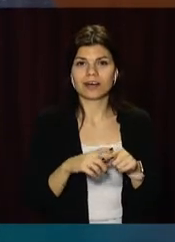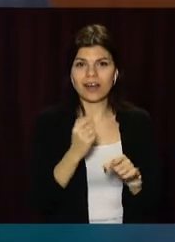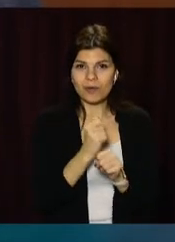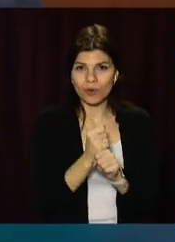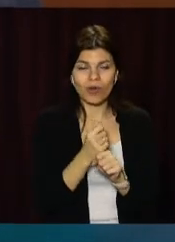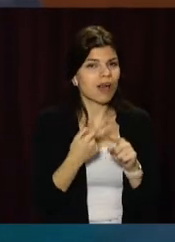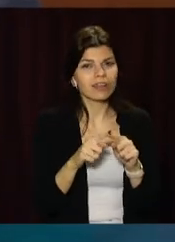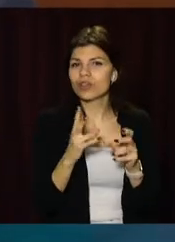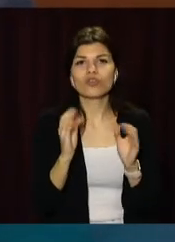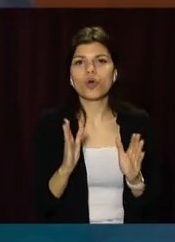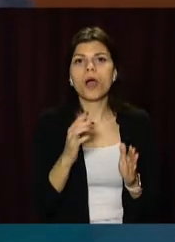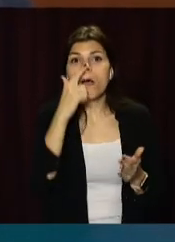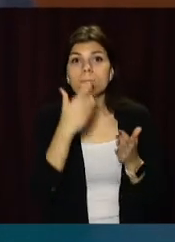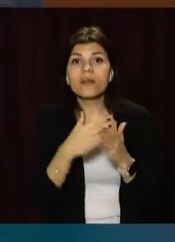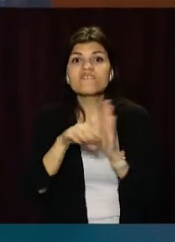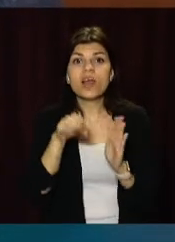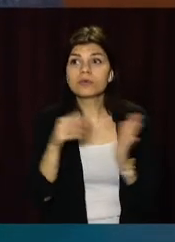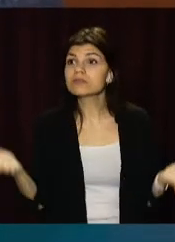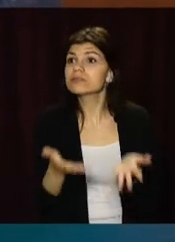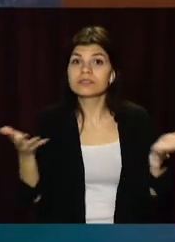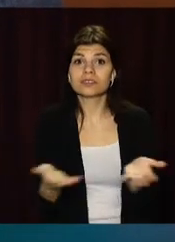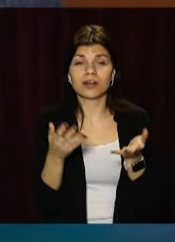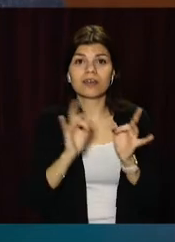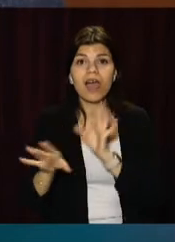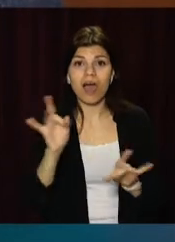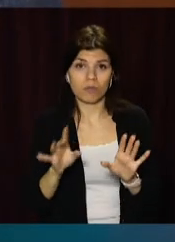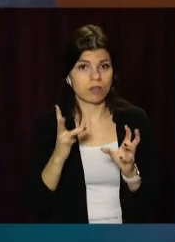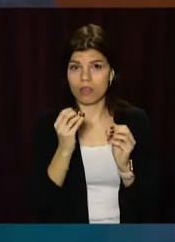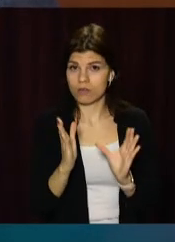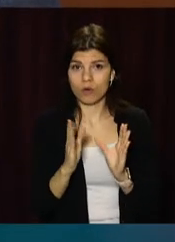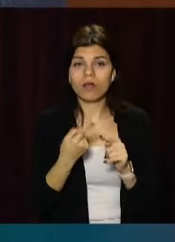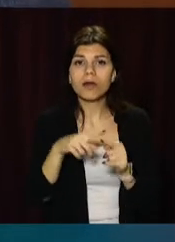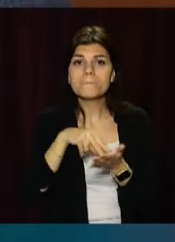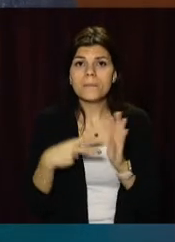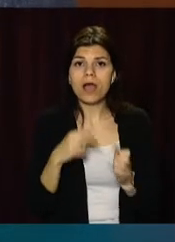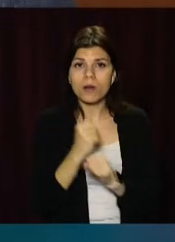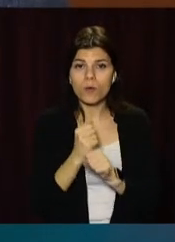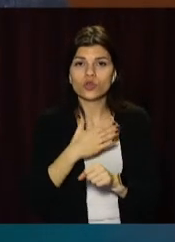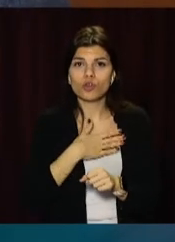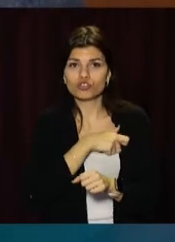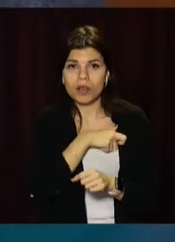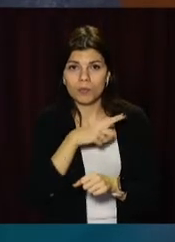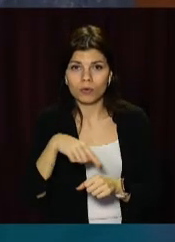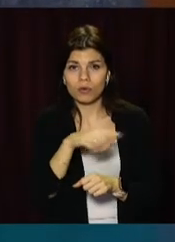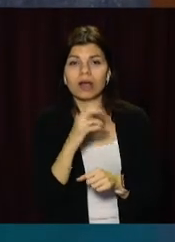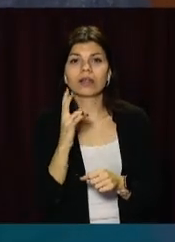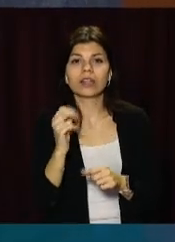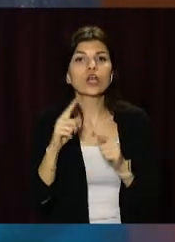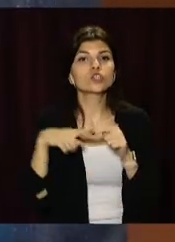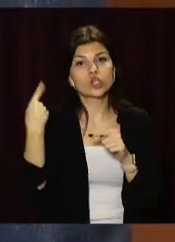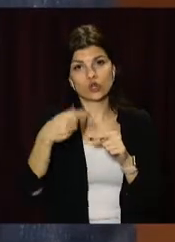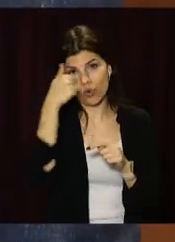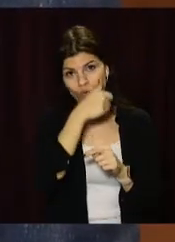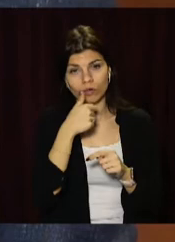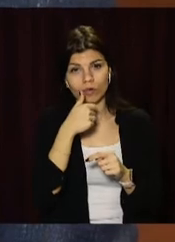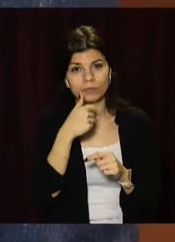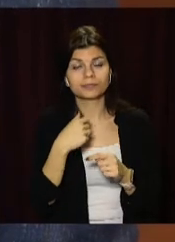це не тільки підвиборна акитація для нас, а це план роботи наших депутатів наступний рік.